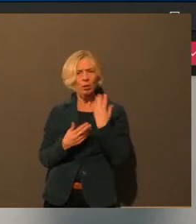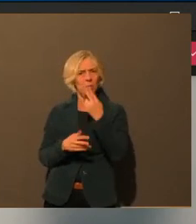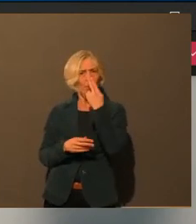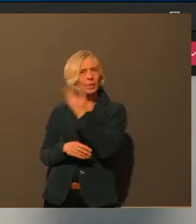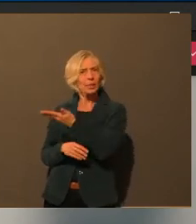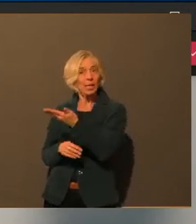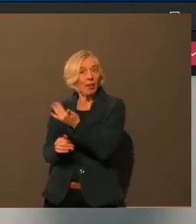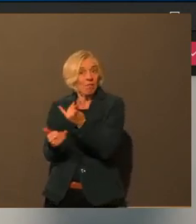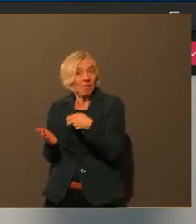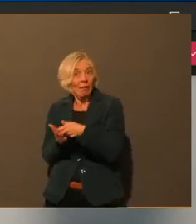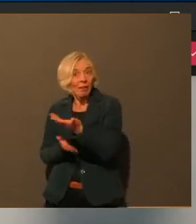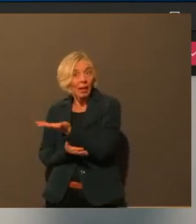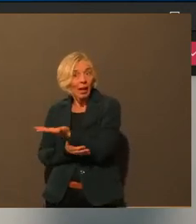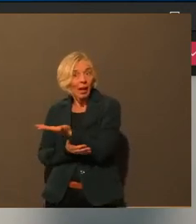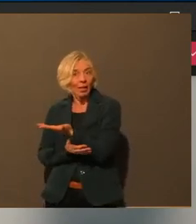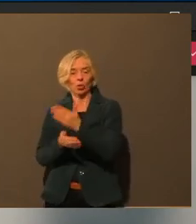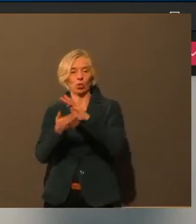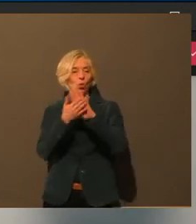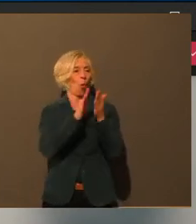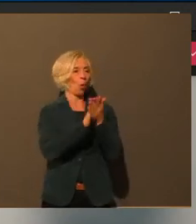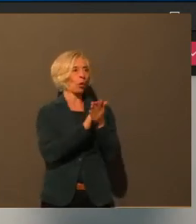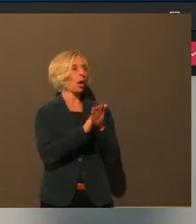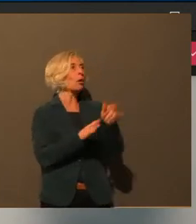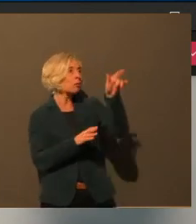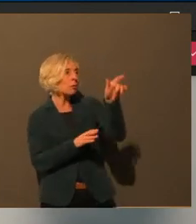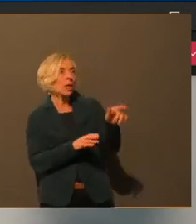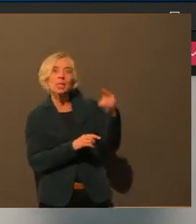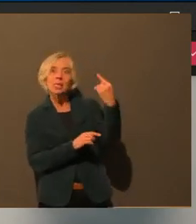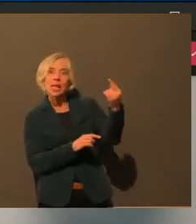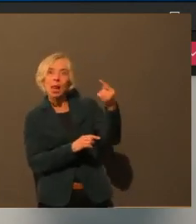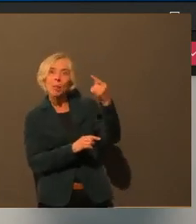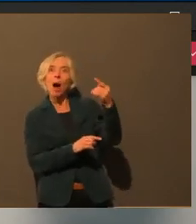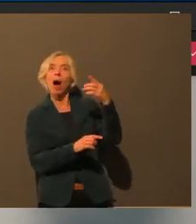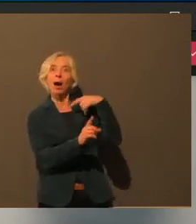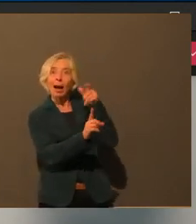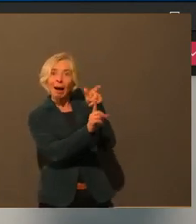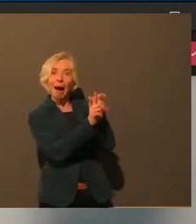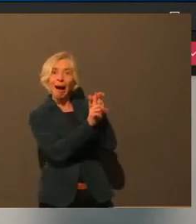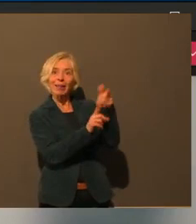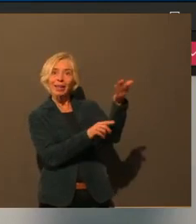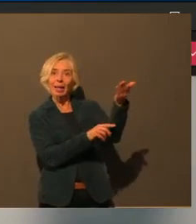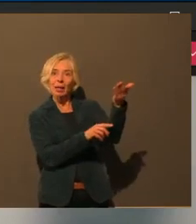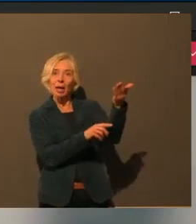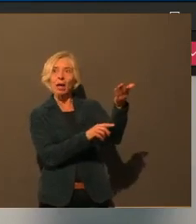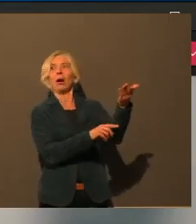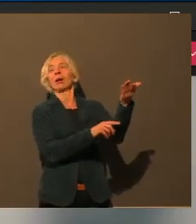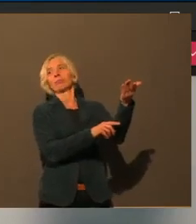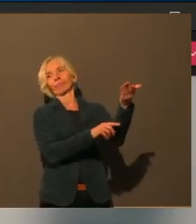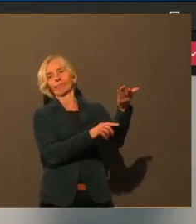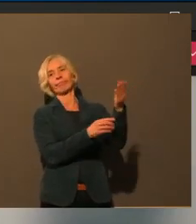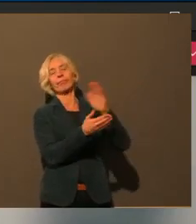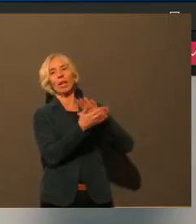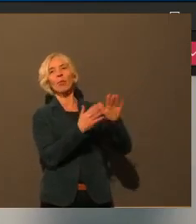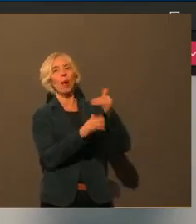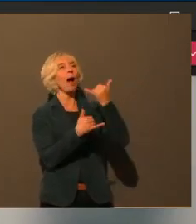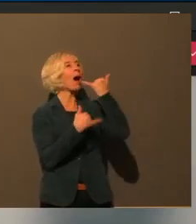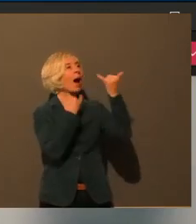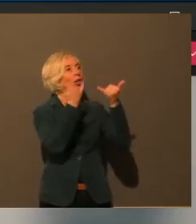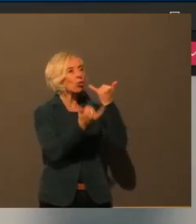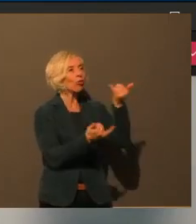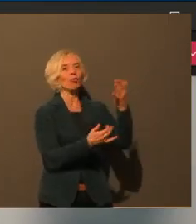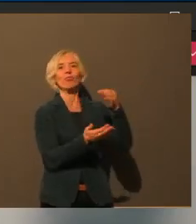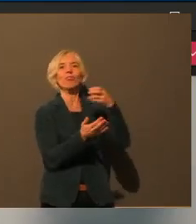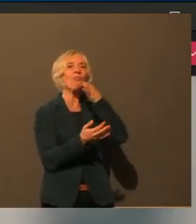Oder dass man eben auch weiß, wenn jemand in Quarantäne ist, aus dem Freundes oder Bekanntenkreis, dass man einfach auch mal anruft und mal fragt, wie es denen geht.